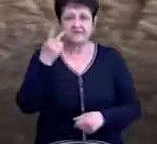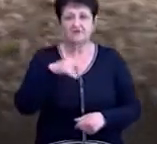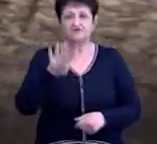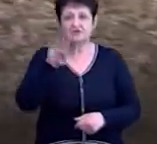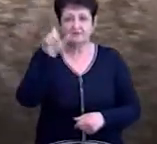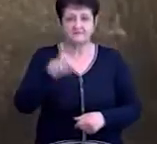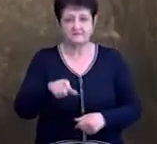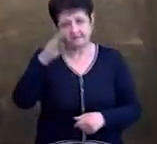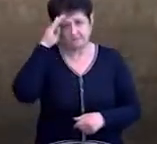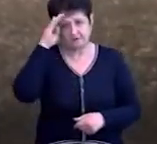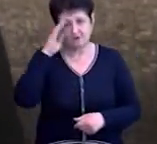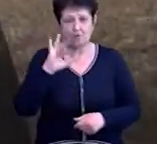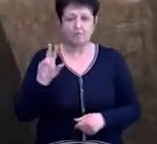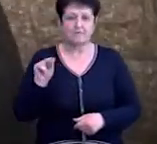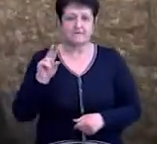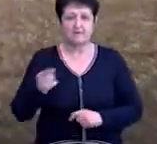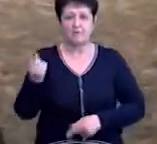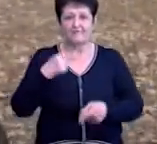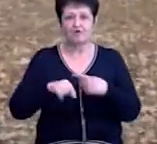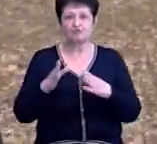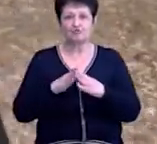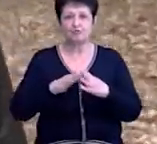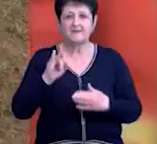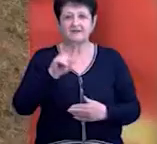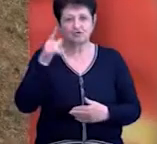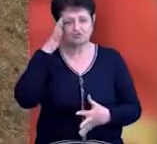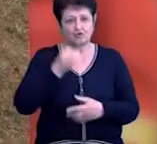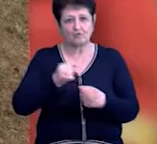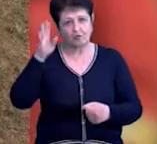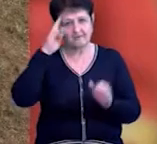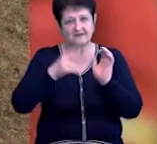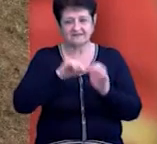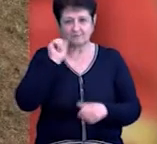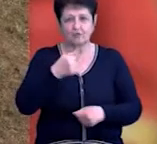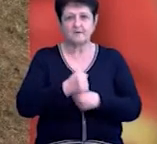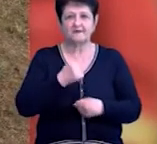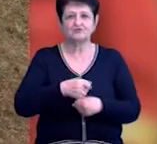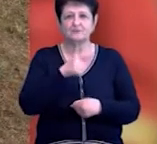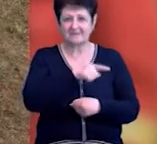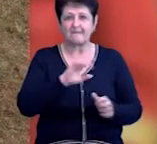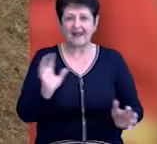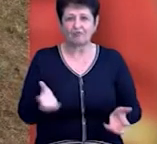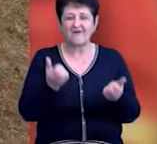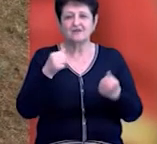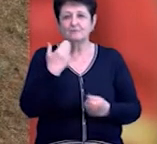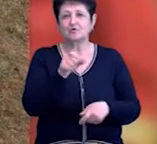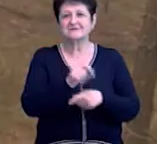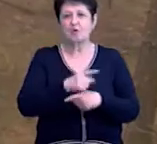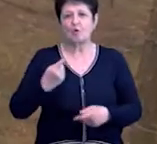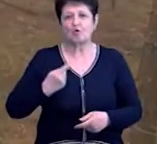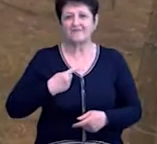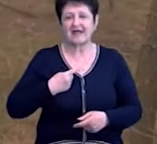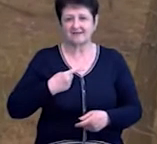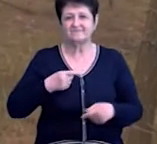чернігівець Максим Хропатий у понеділок повернувся додому з Чорнобиля. Хлопець сім років працює там рятувальником. Його задача – охороняти